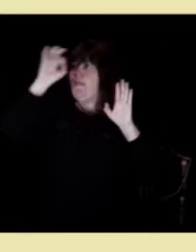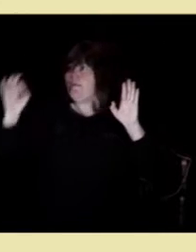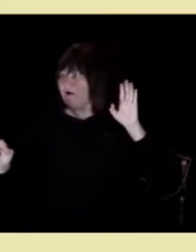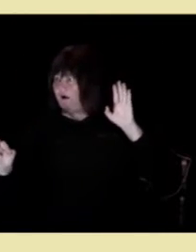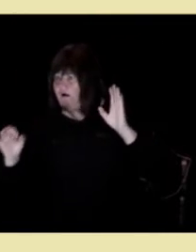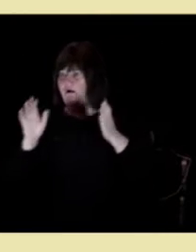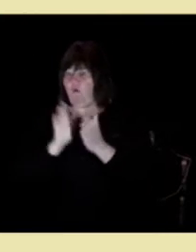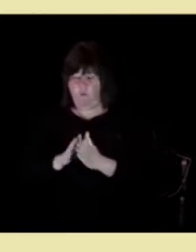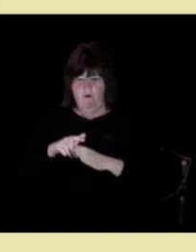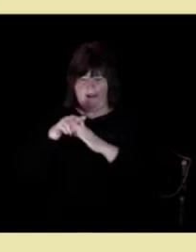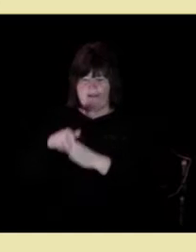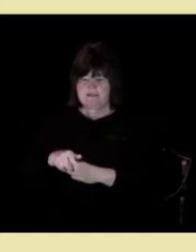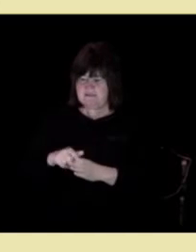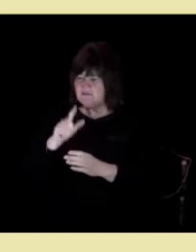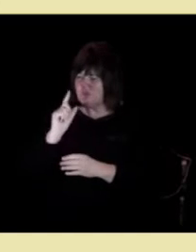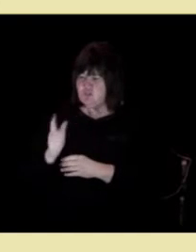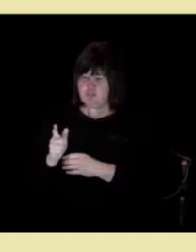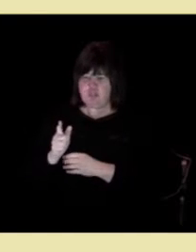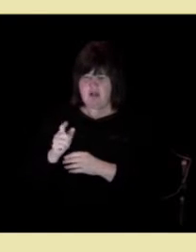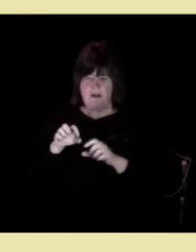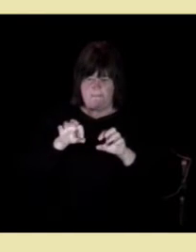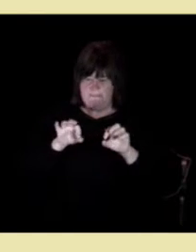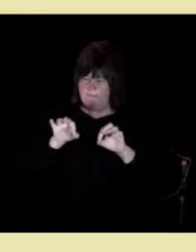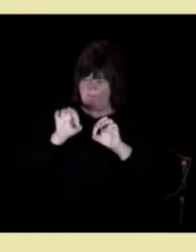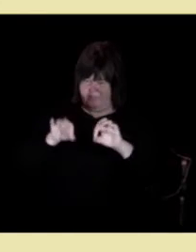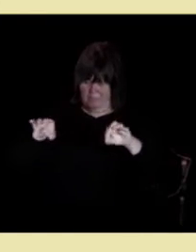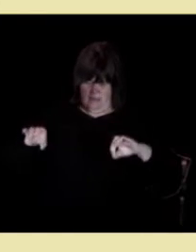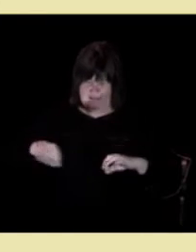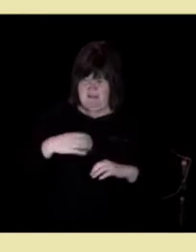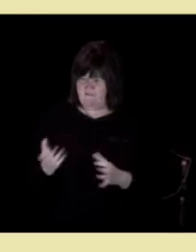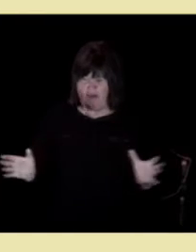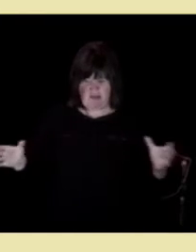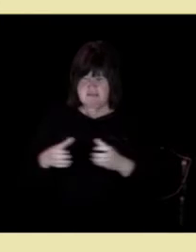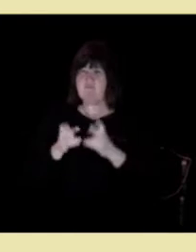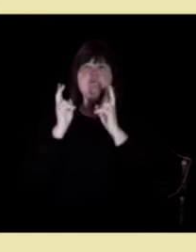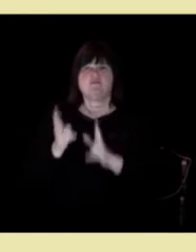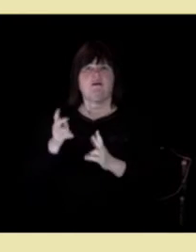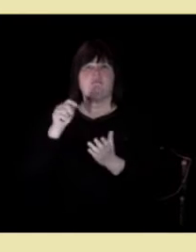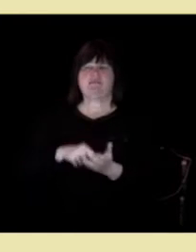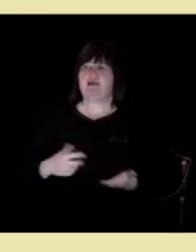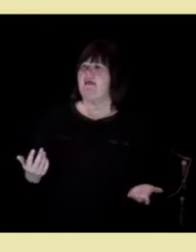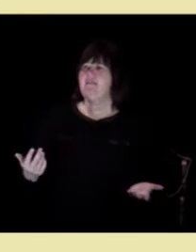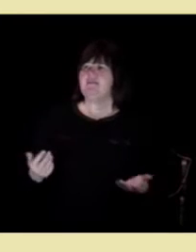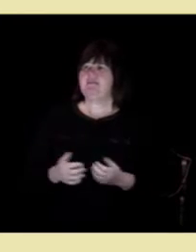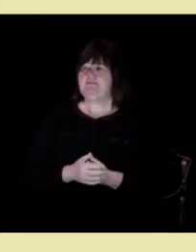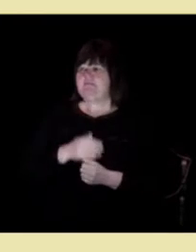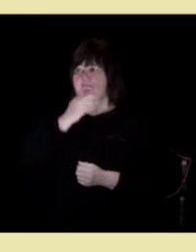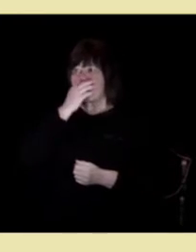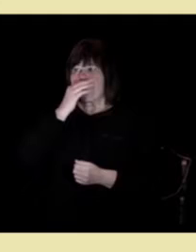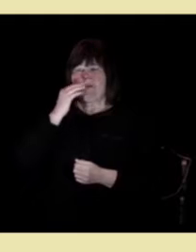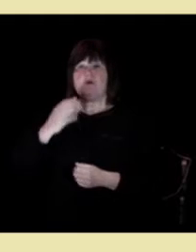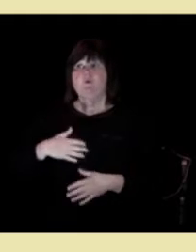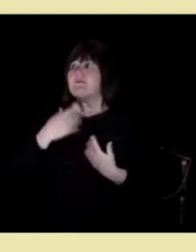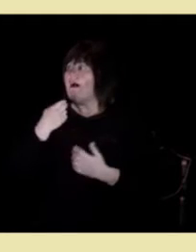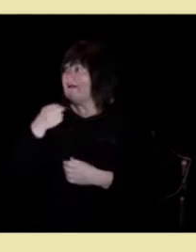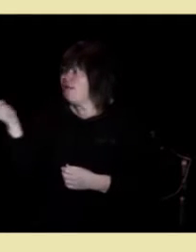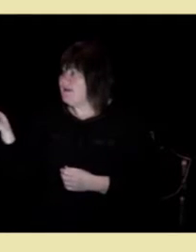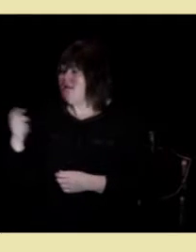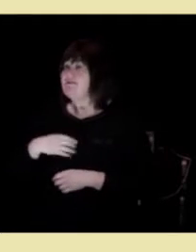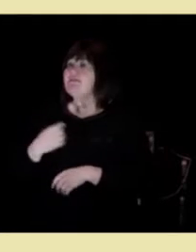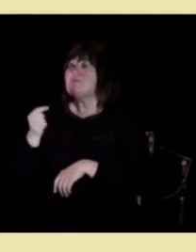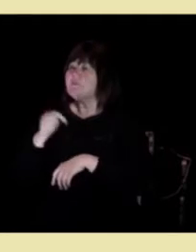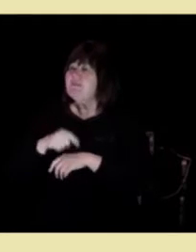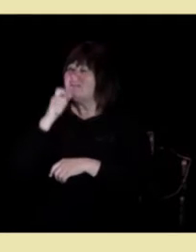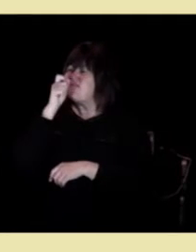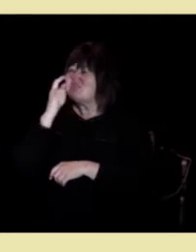brikken ikke var samlet på samme sted. Og kjære dere, er nå på tide at vi setter sammen brikkene.